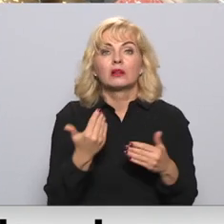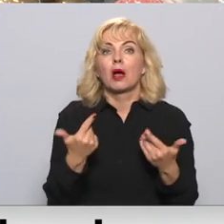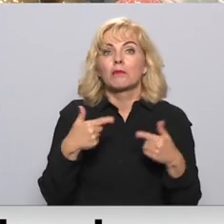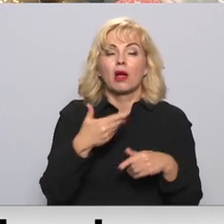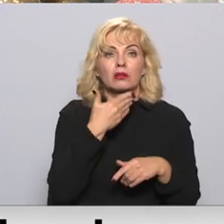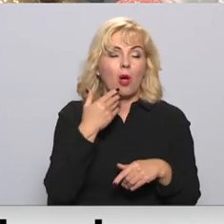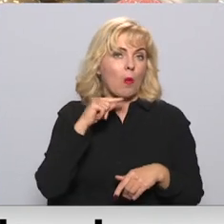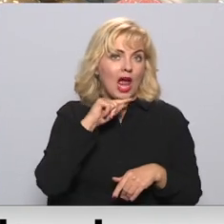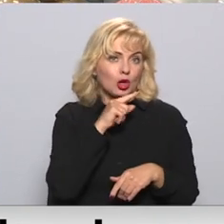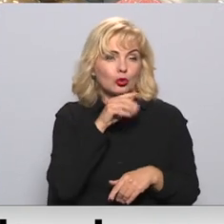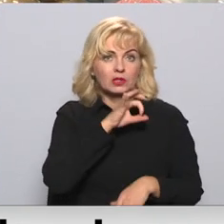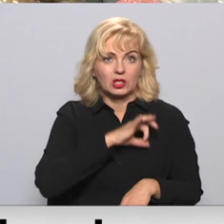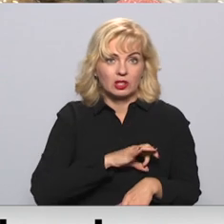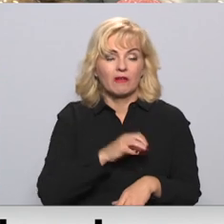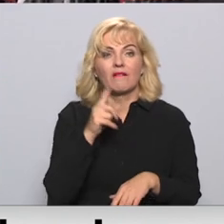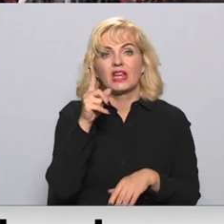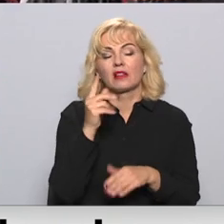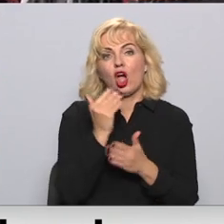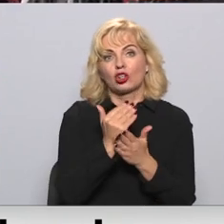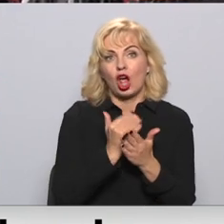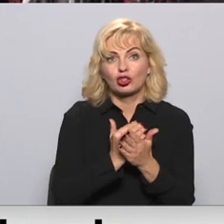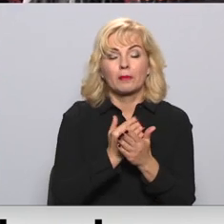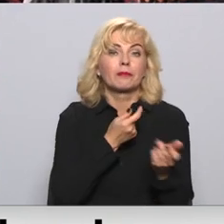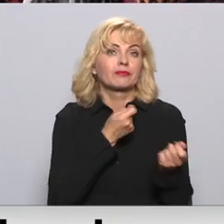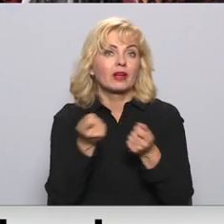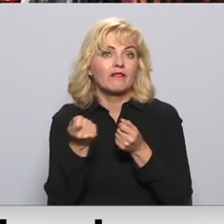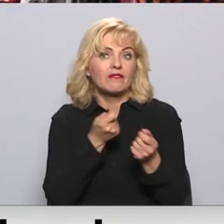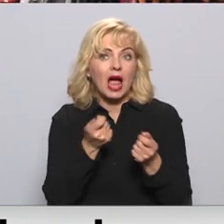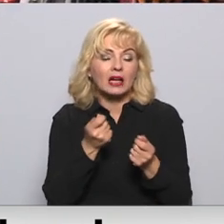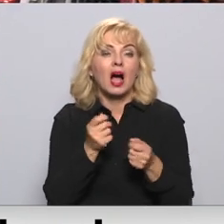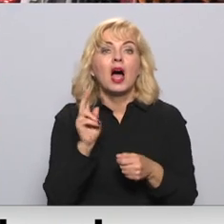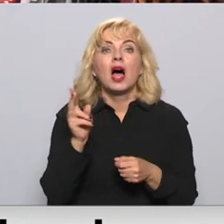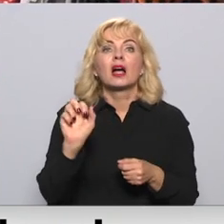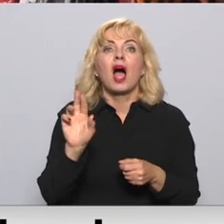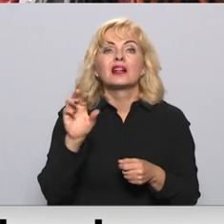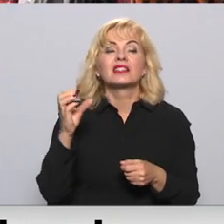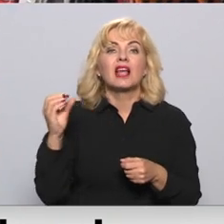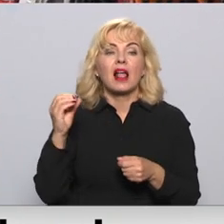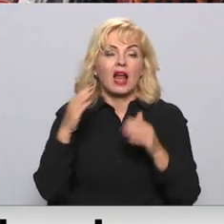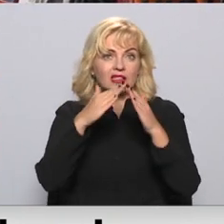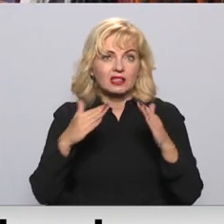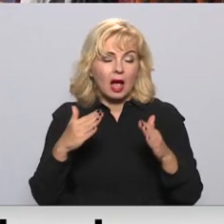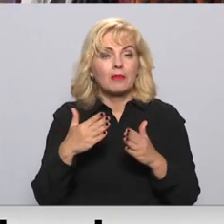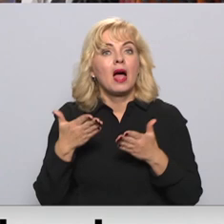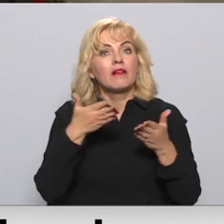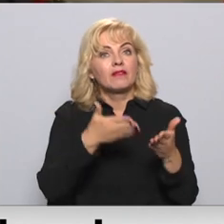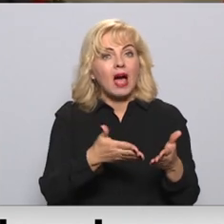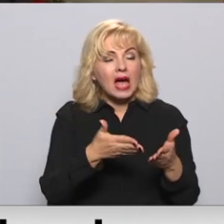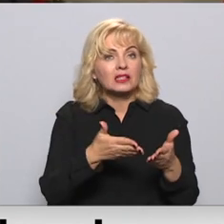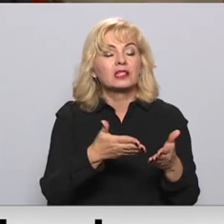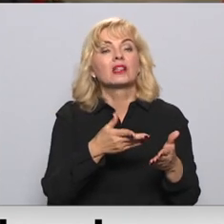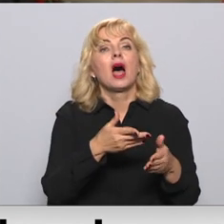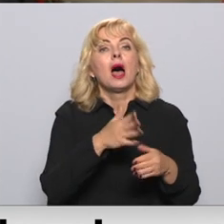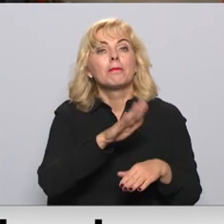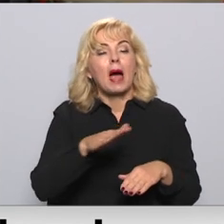ekonomiski izdevīgs, strādā tikai vienā režīmā. Arī veiklā kanclerināms, kurā lielāko tiesu sortiments vērsts uz skolēniem un studentiem,